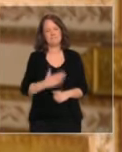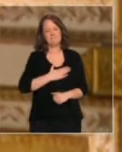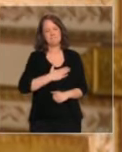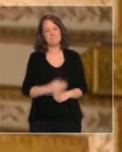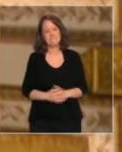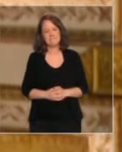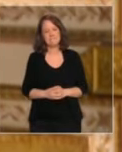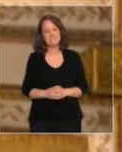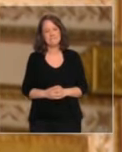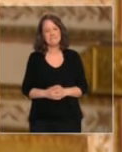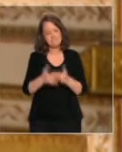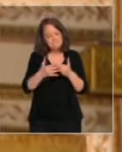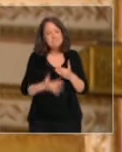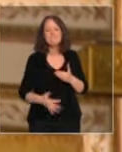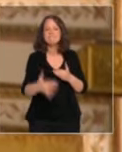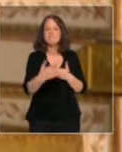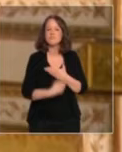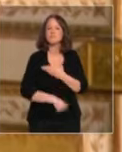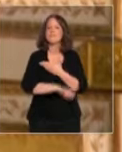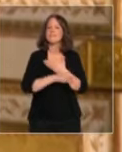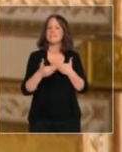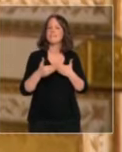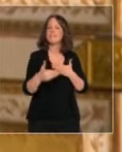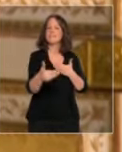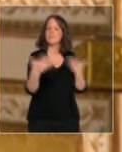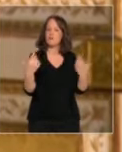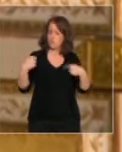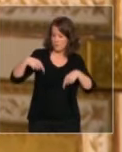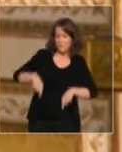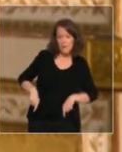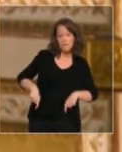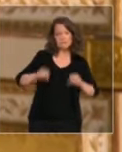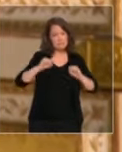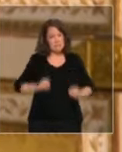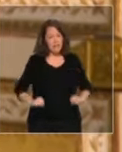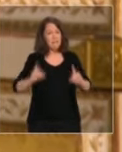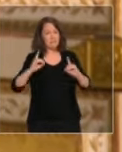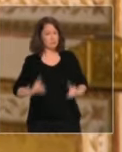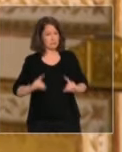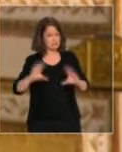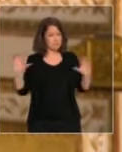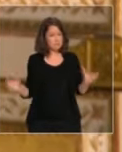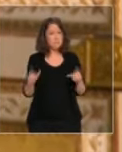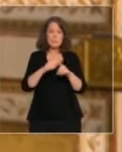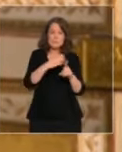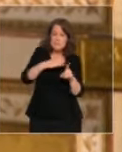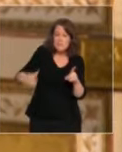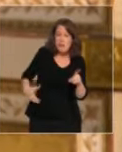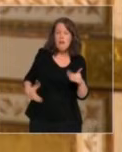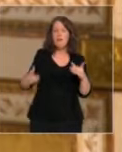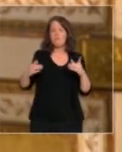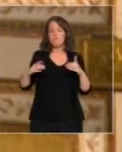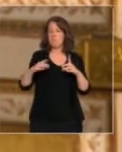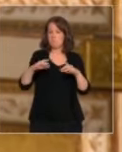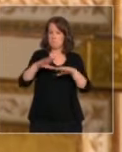Durant les semaines à venir, le gouvernement, le Parlement, notre administration avec nos maires et nos élus locaux auront à